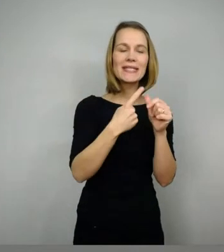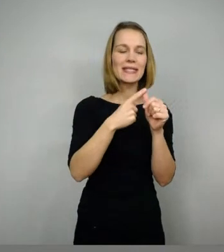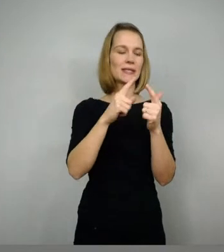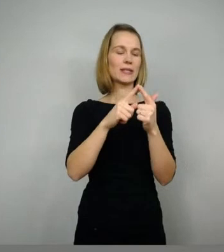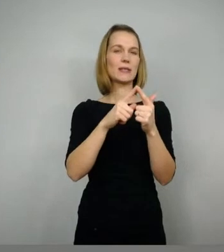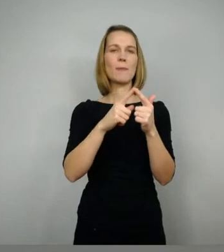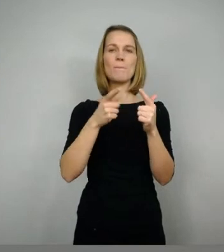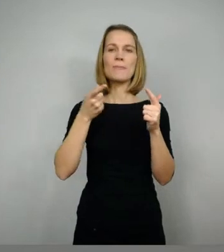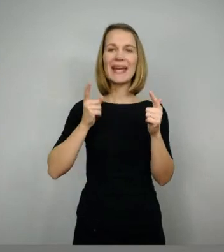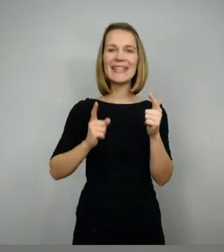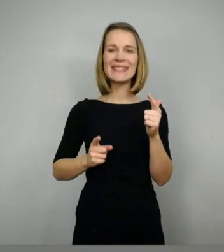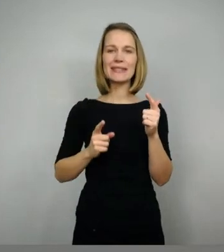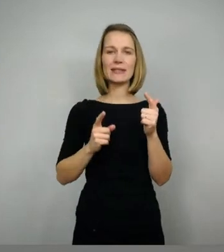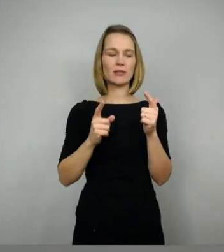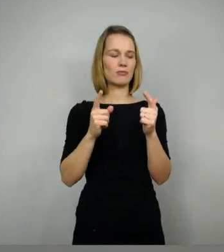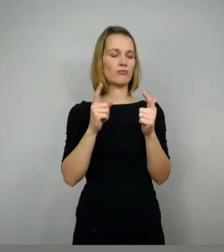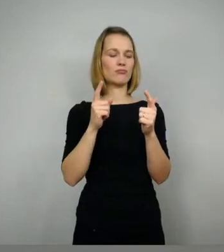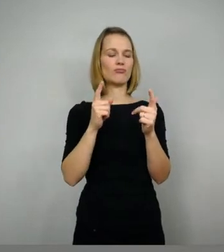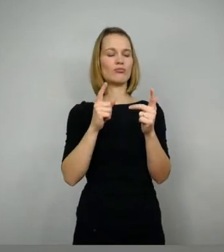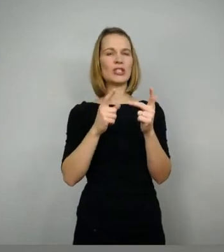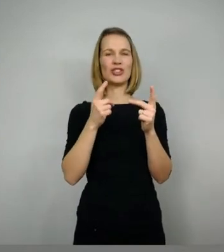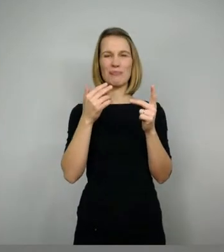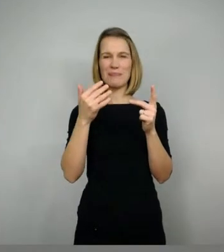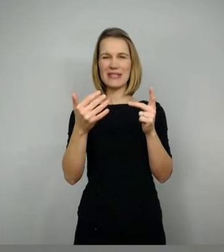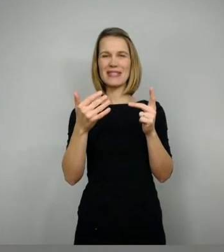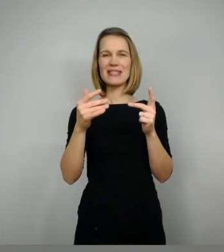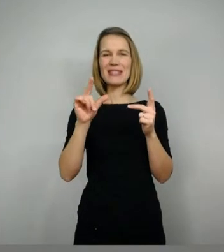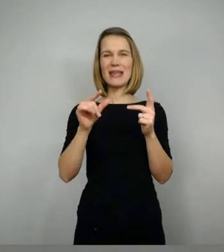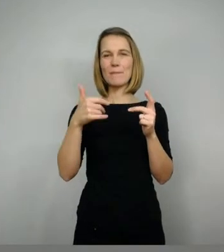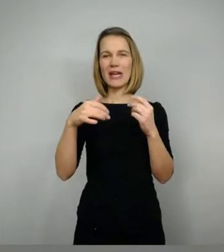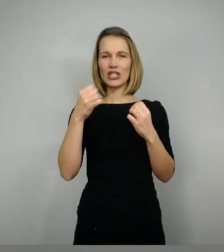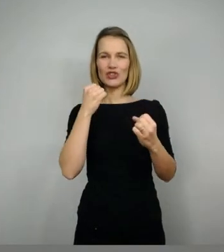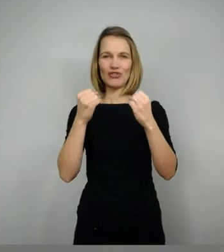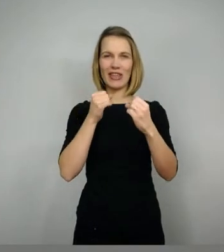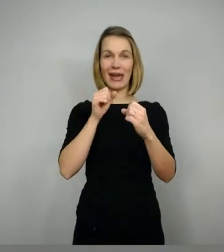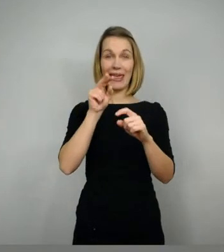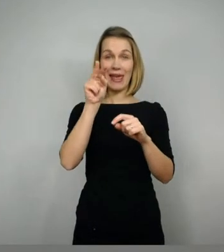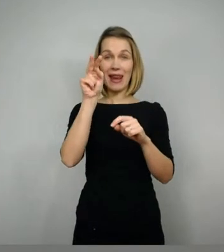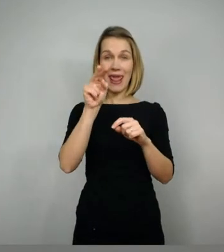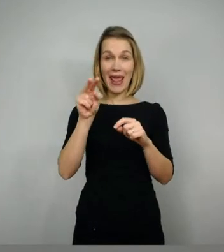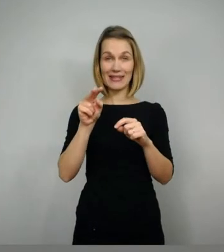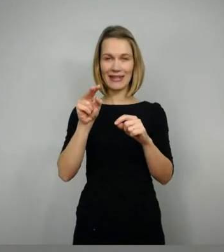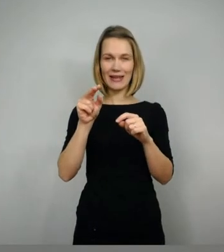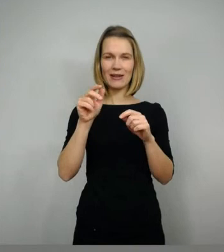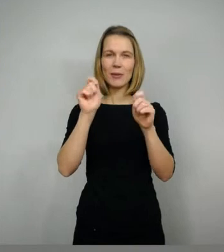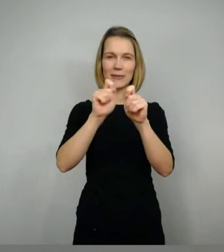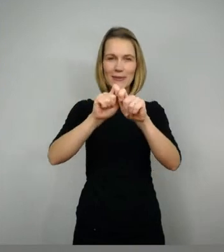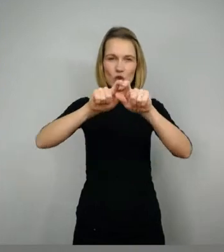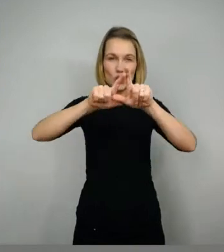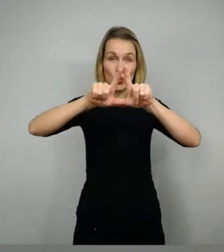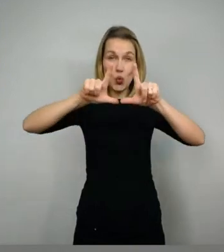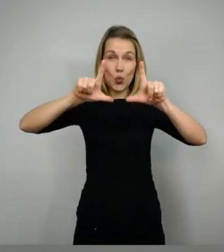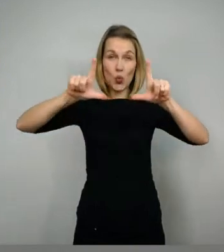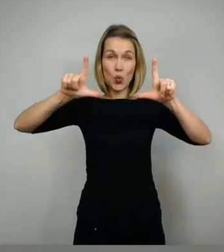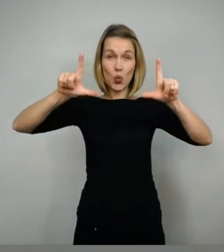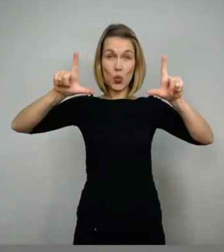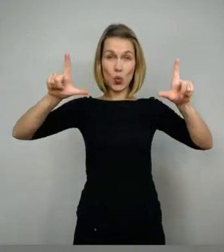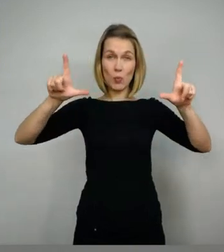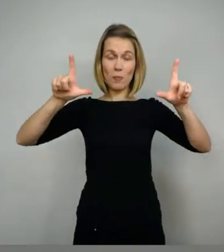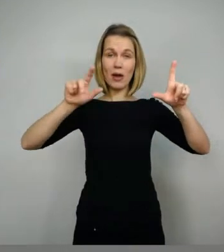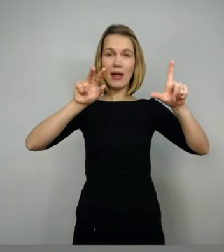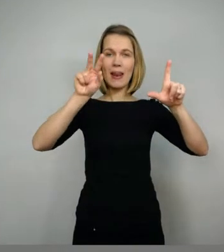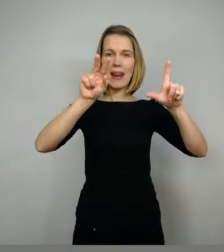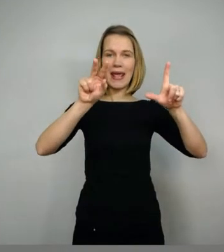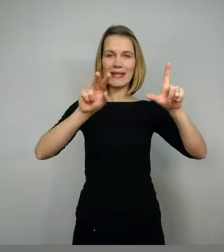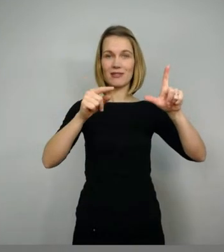Und dann geht es weiter, schon ein bisschen schwieriger zu lesen. Ich gehe nochmal eine Stufe näher ran und lese es euch mal vor. Ihr könnt ja versuchen